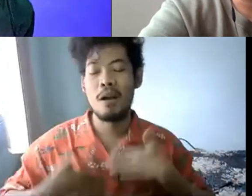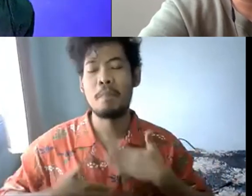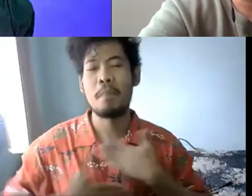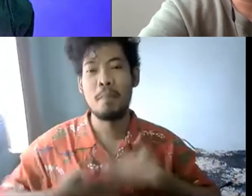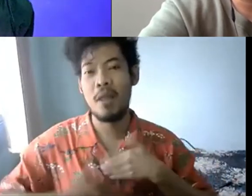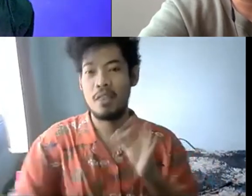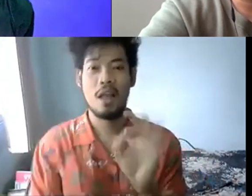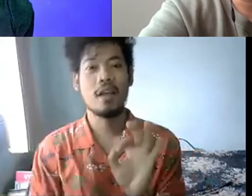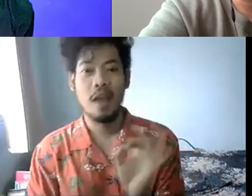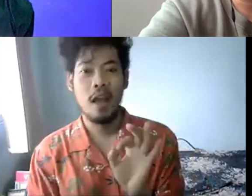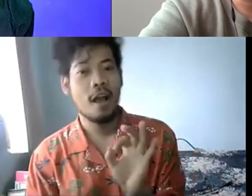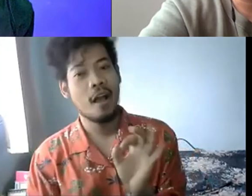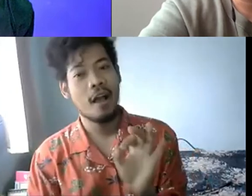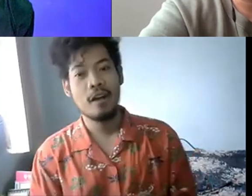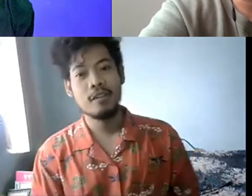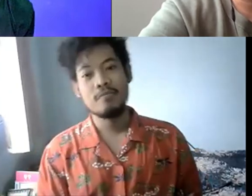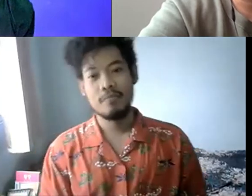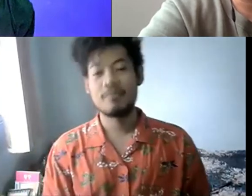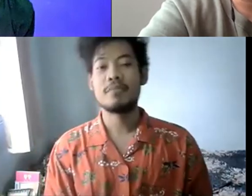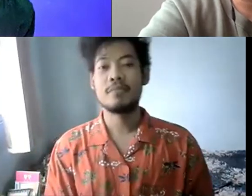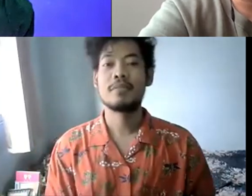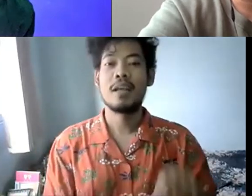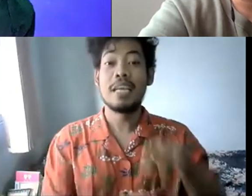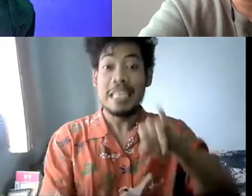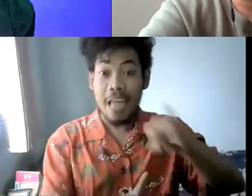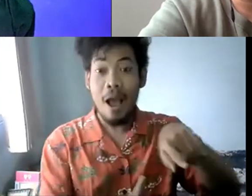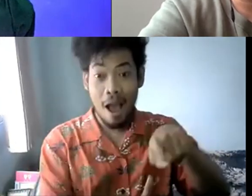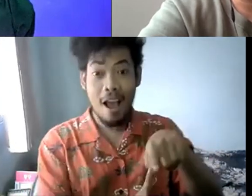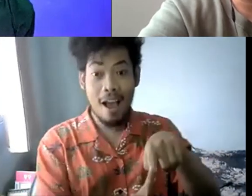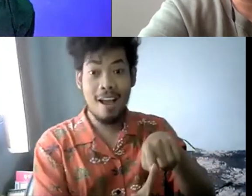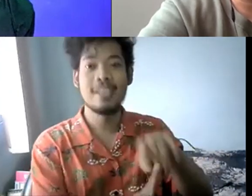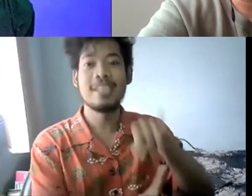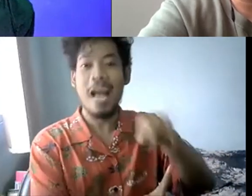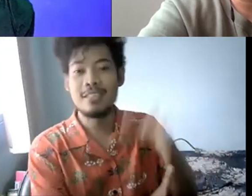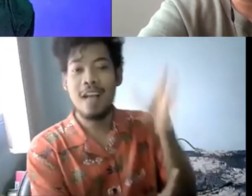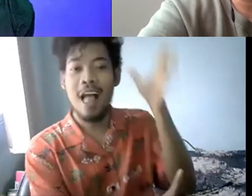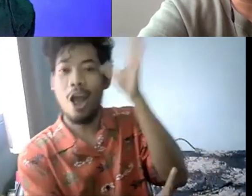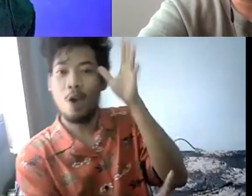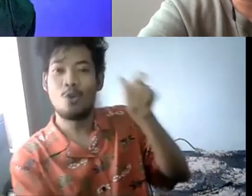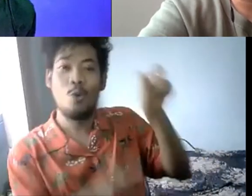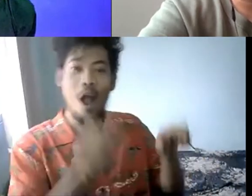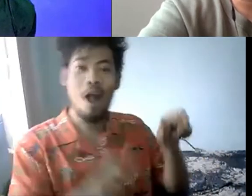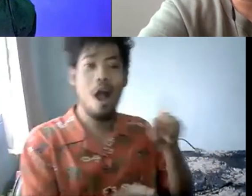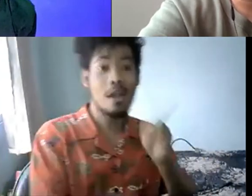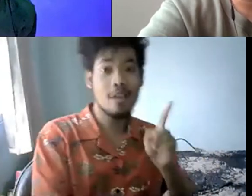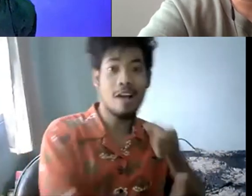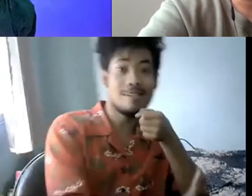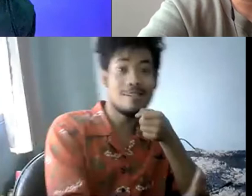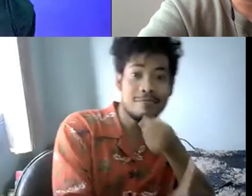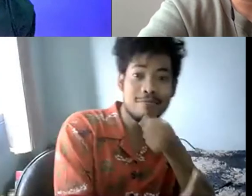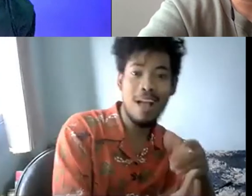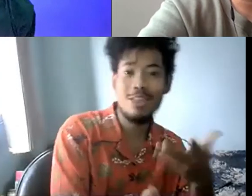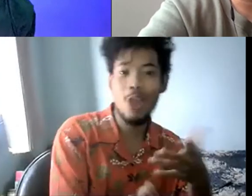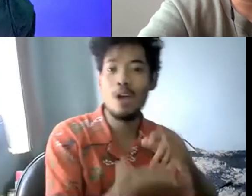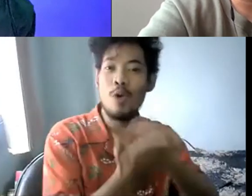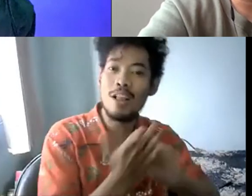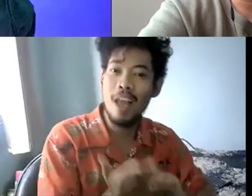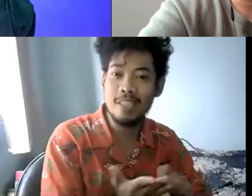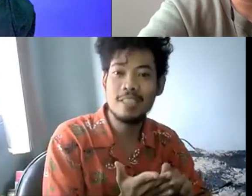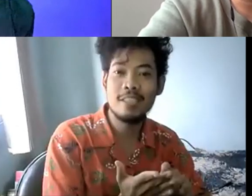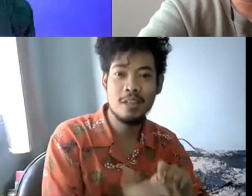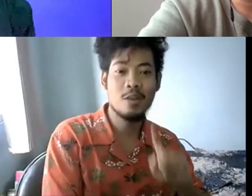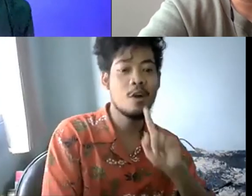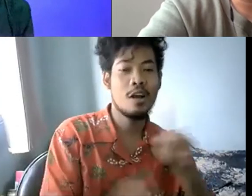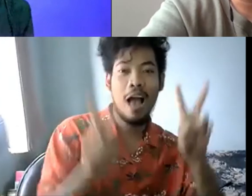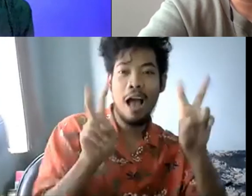sampai sekarang, ya itu hambatannya seperti itu. Jadi, kurang nyaman seperti itu. Nah, jadi tidak tahu orang-orang